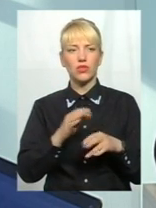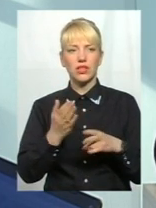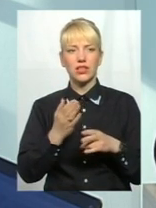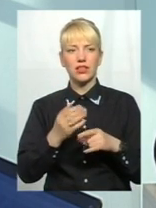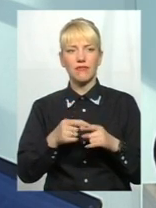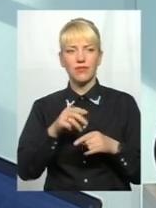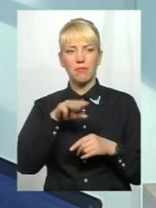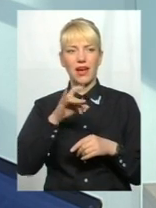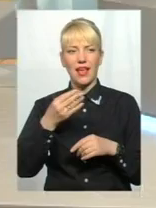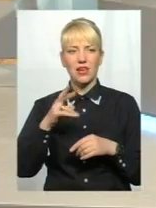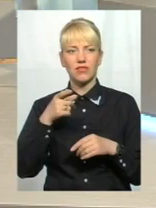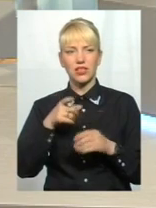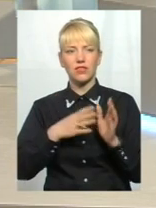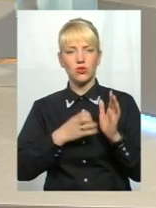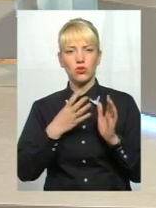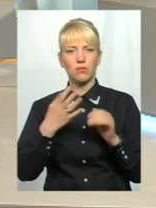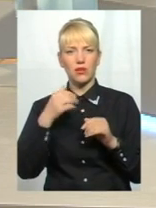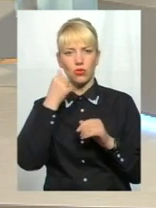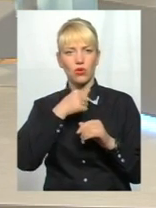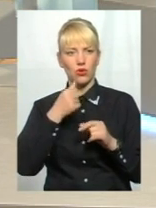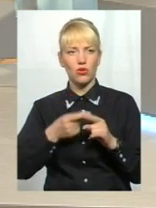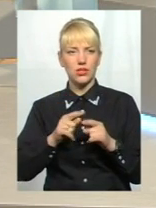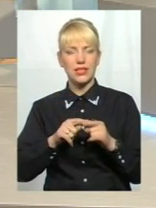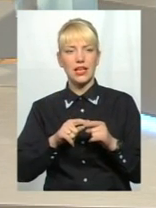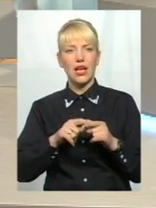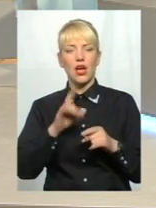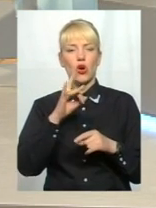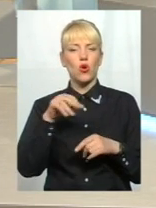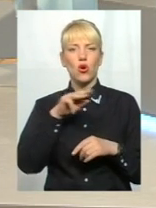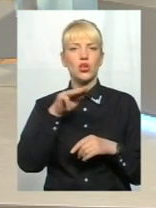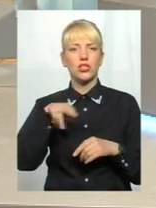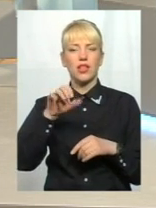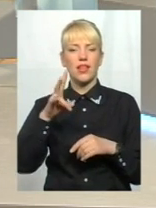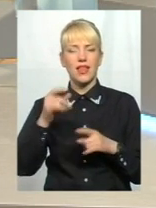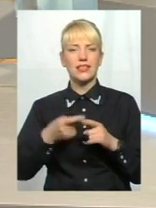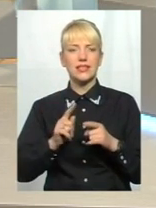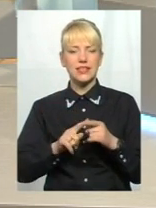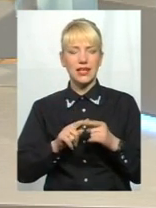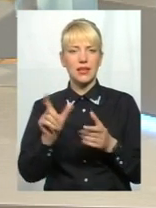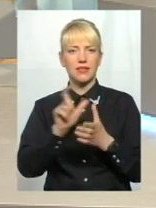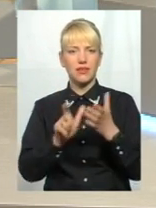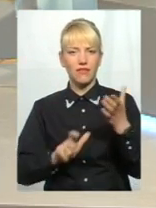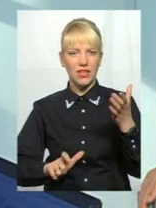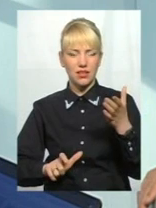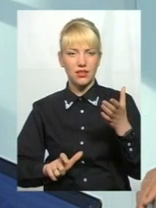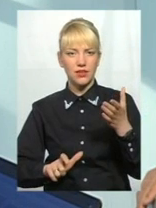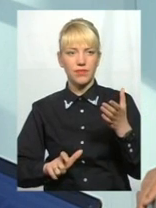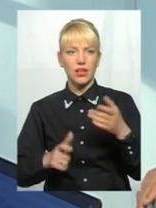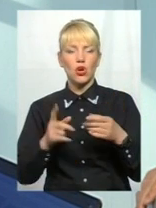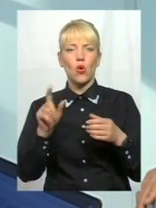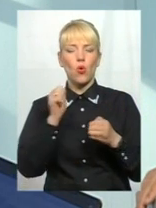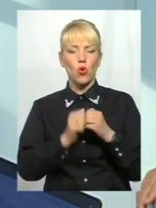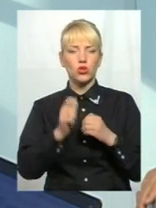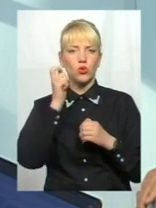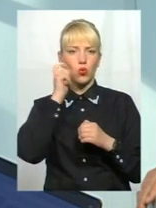1645 році. А все-таки і мертвим, і живим, нанрожденим – це такий світоглядний заповідь, фрагмент, якого ви цитували. Оцей твір, що кожен українець